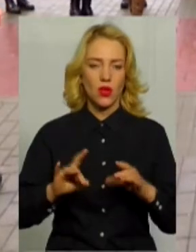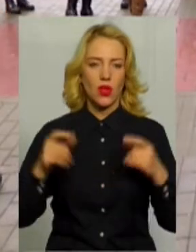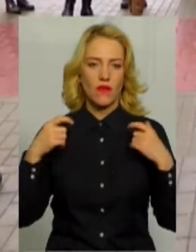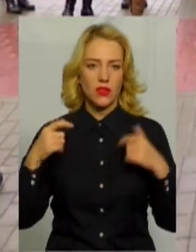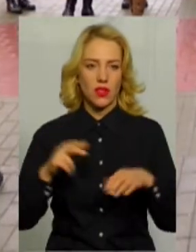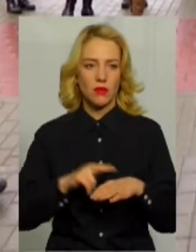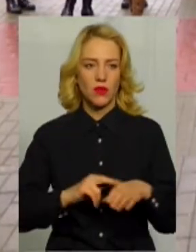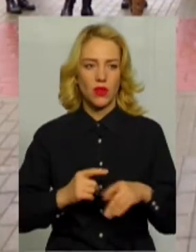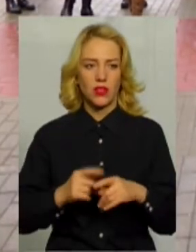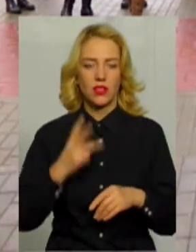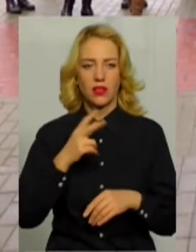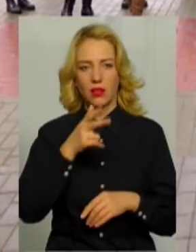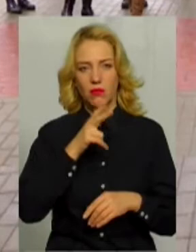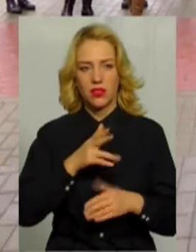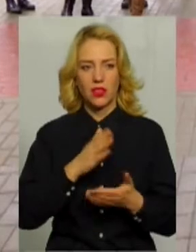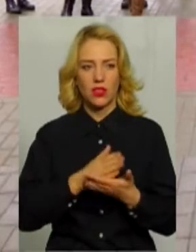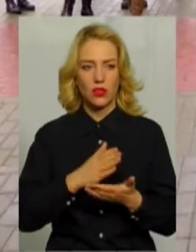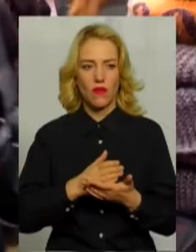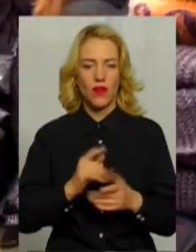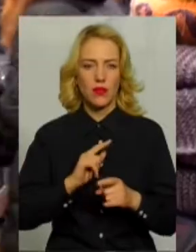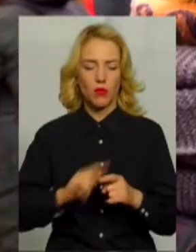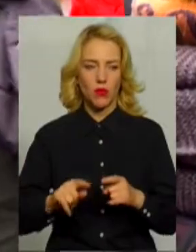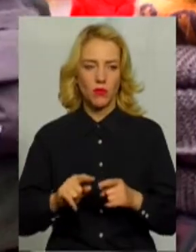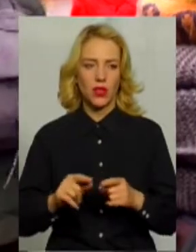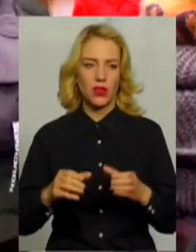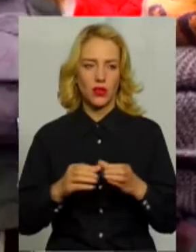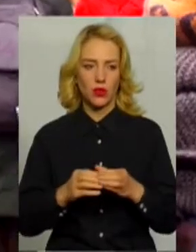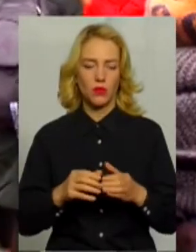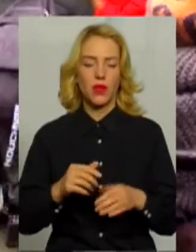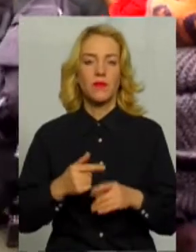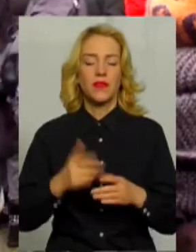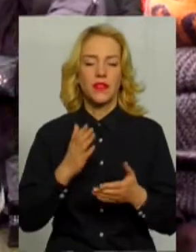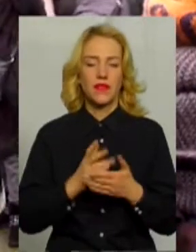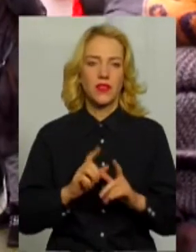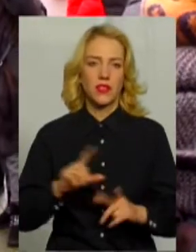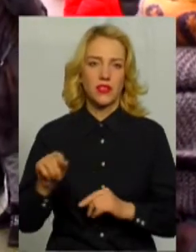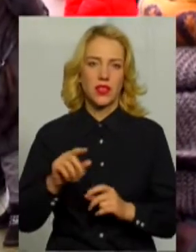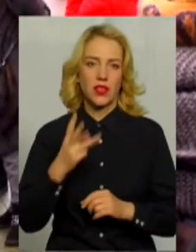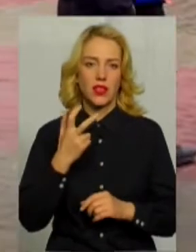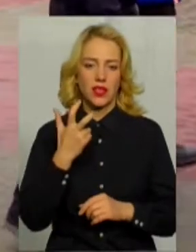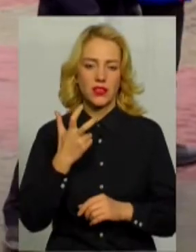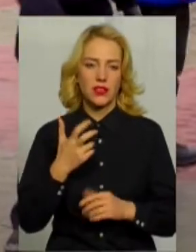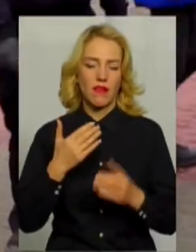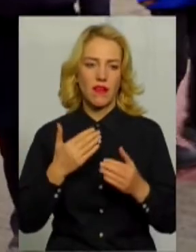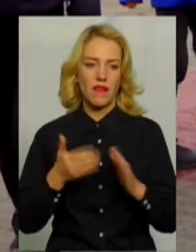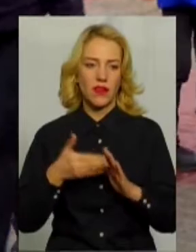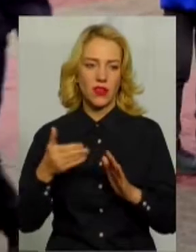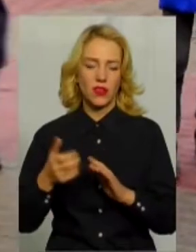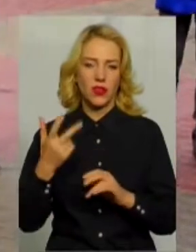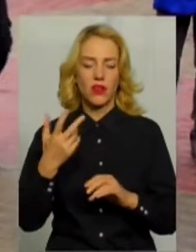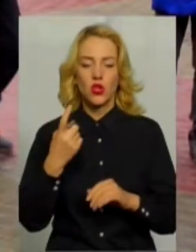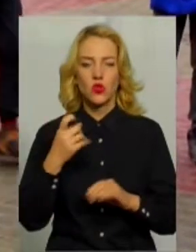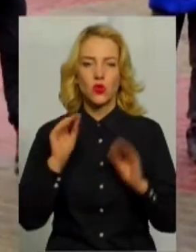словами, за три місяці існування мобільних груп реагування на факти домашнього насильства здійснено виїзд на 300 викликів, складено 100 протоколів та 20